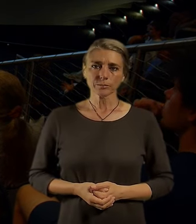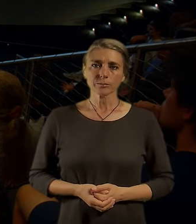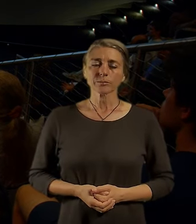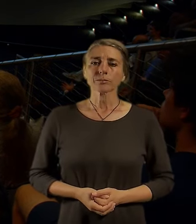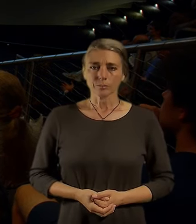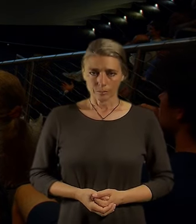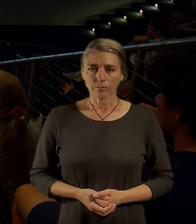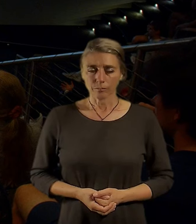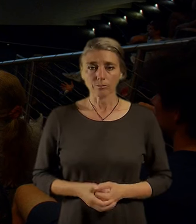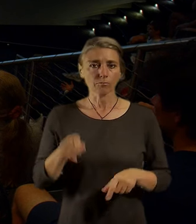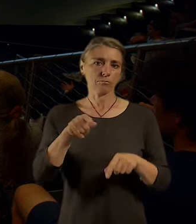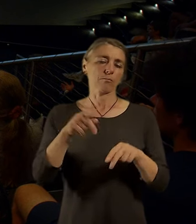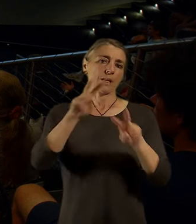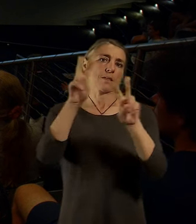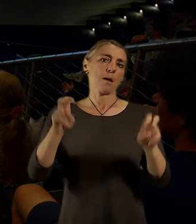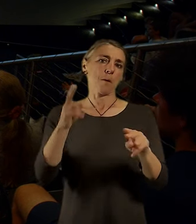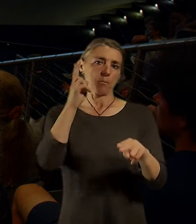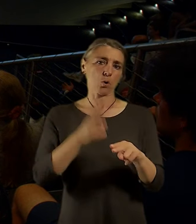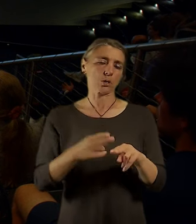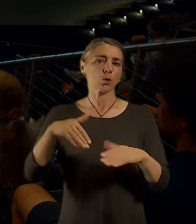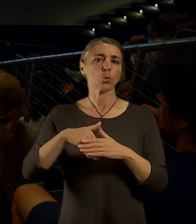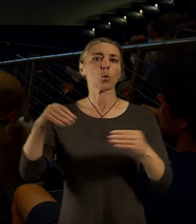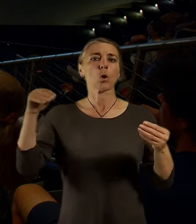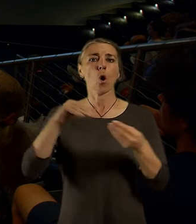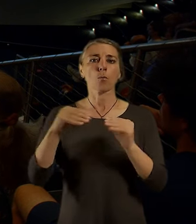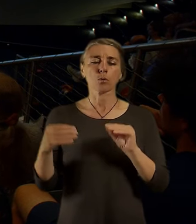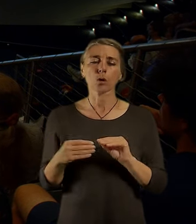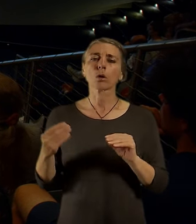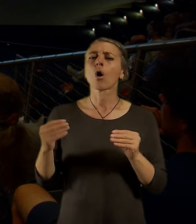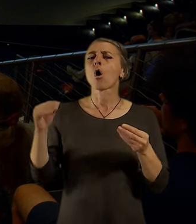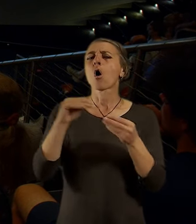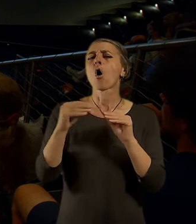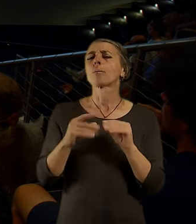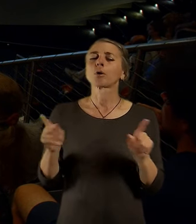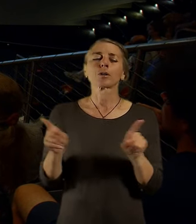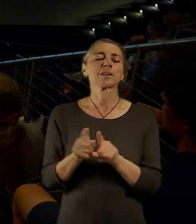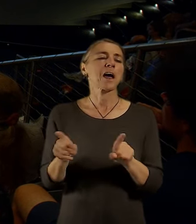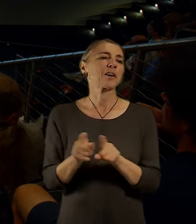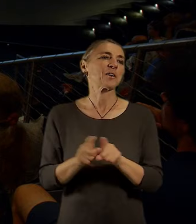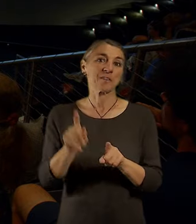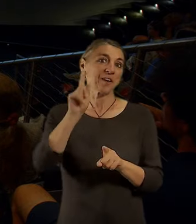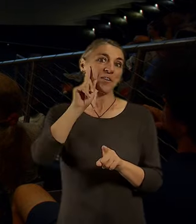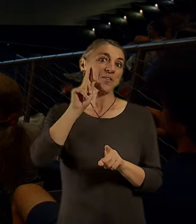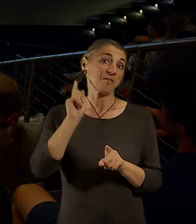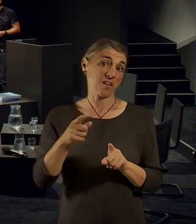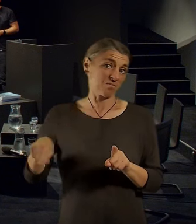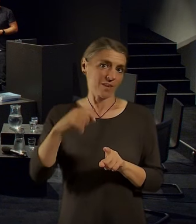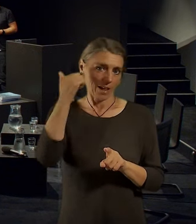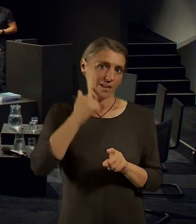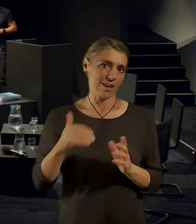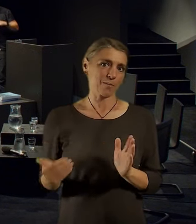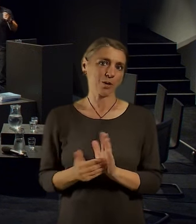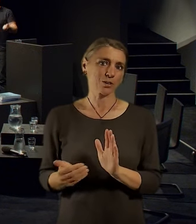Poslední téma, které vám dnes představíme, jsou obchody. Obchody jsou takový specifický typ veřejné vybavenosti, protože